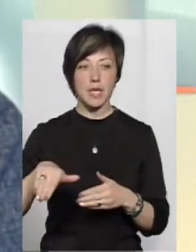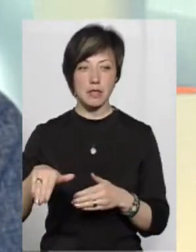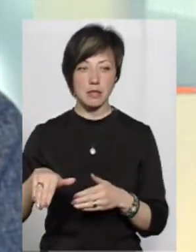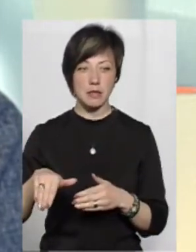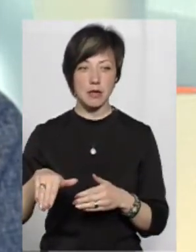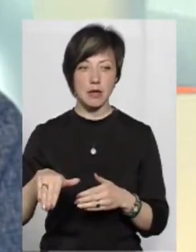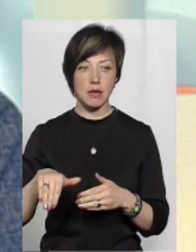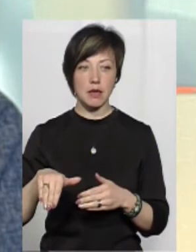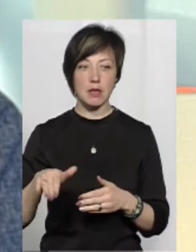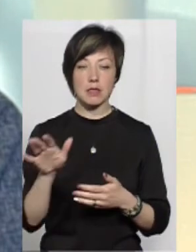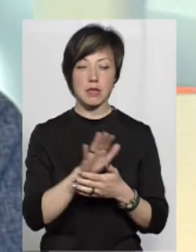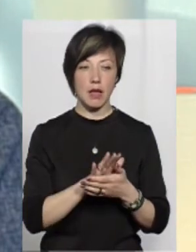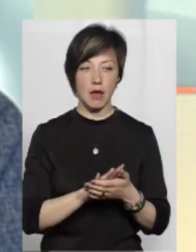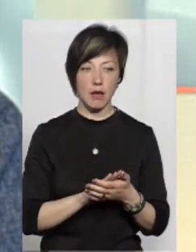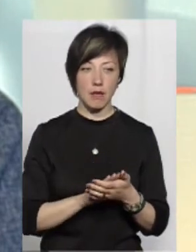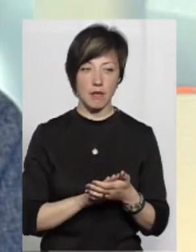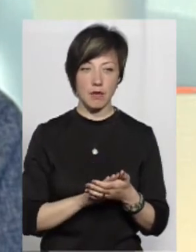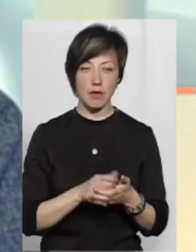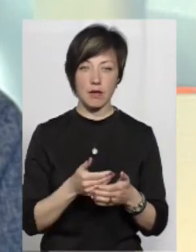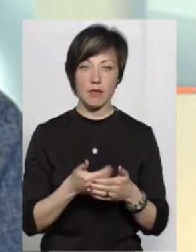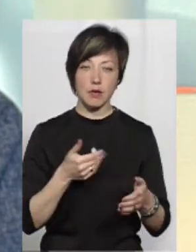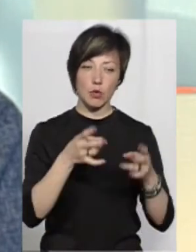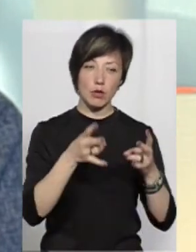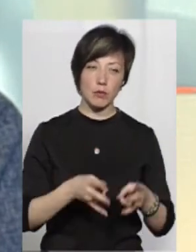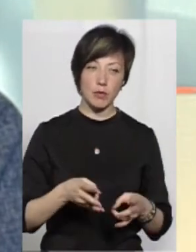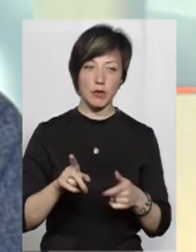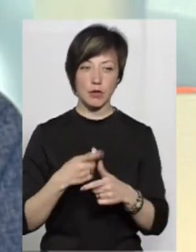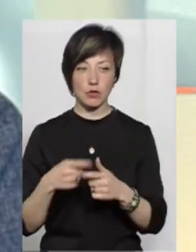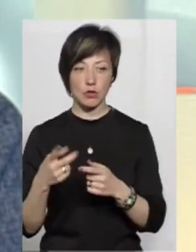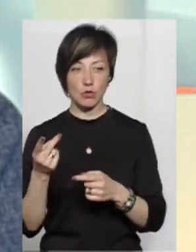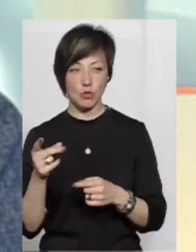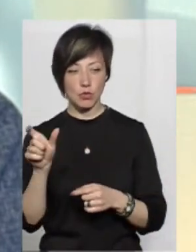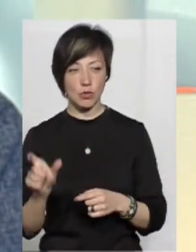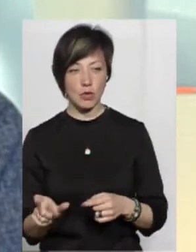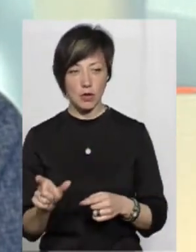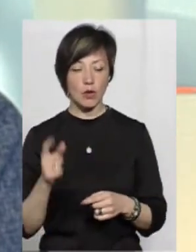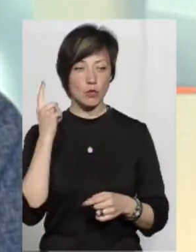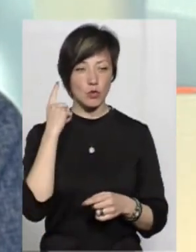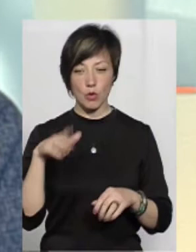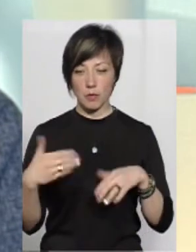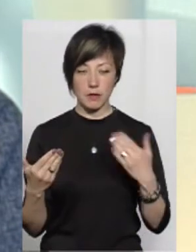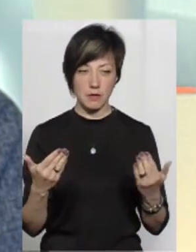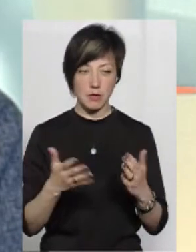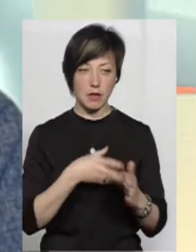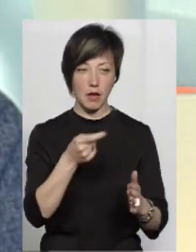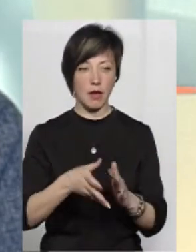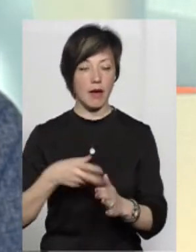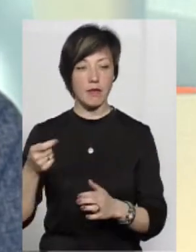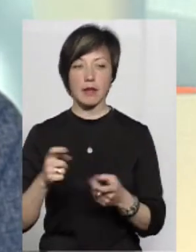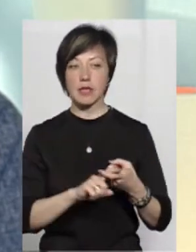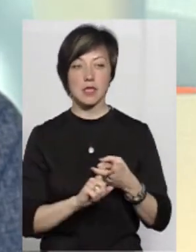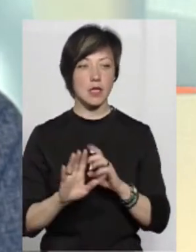після надходження заяви від чи то потерпілого, чи то заявника, в даному випадку ми почути, що обидві сторони звернулися.